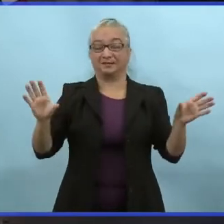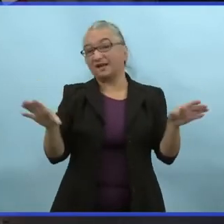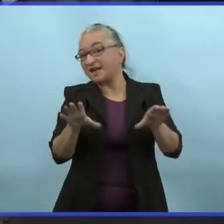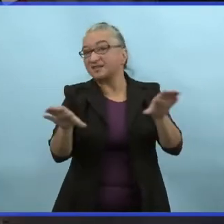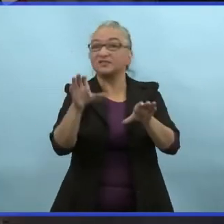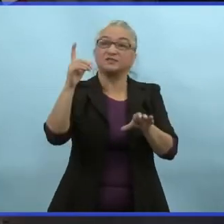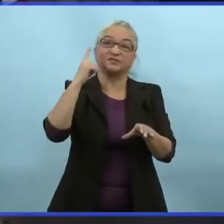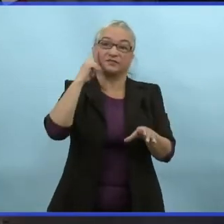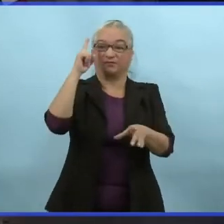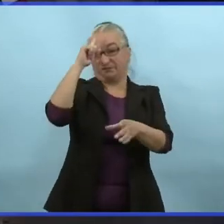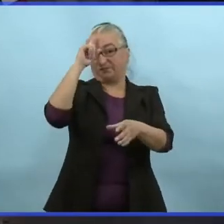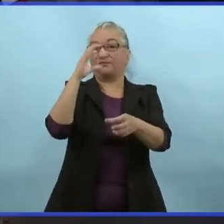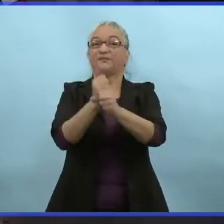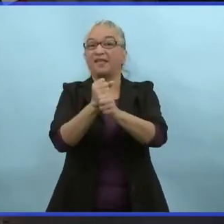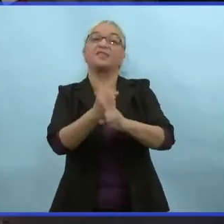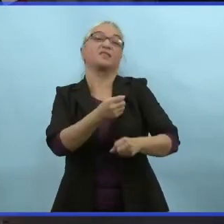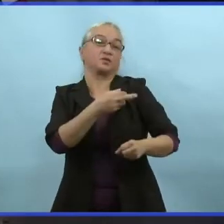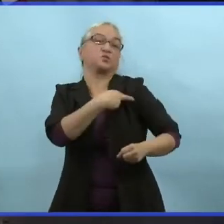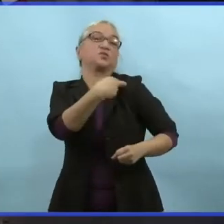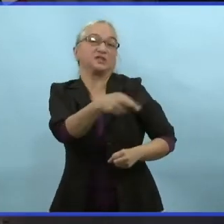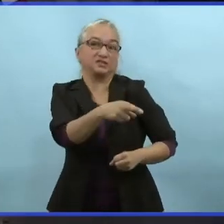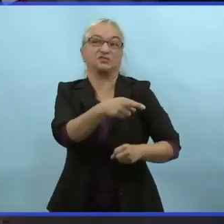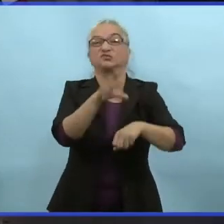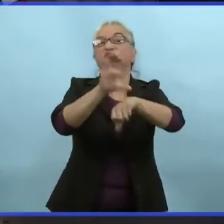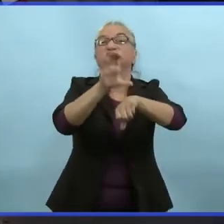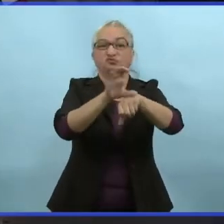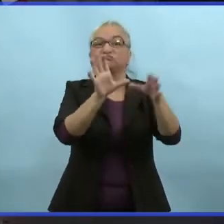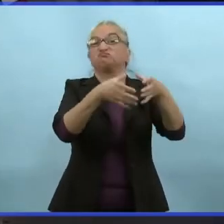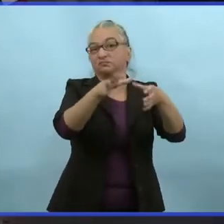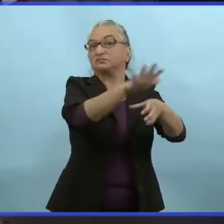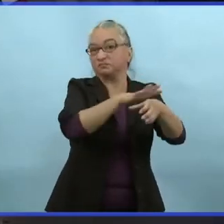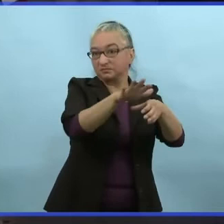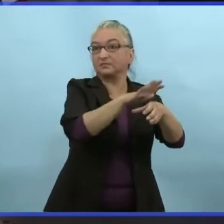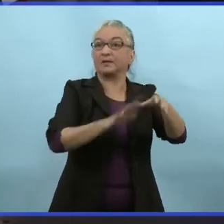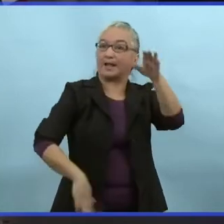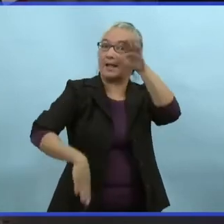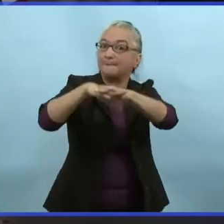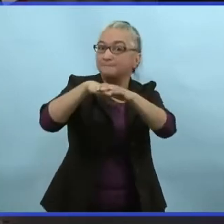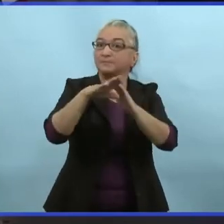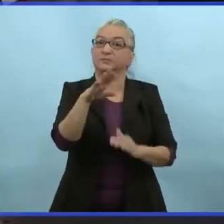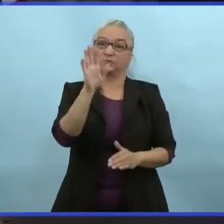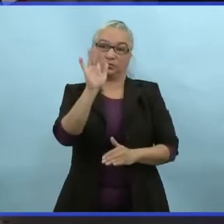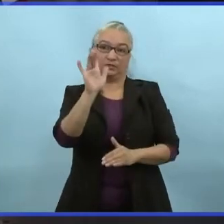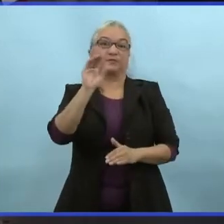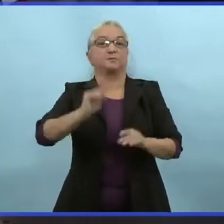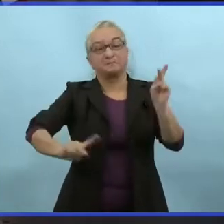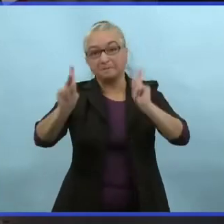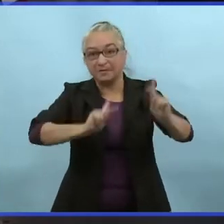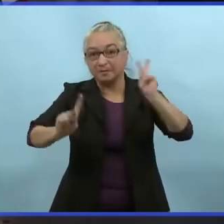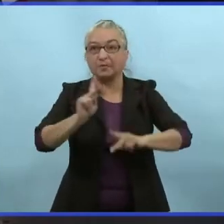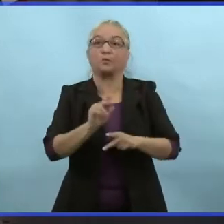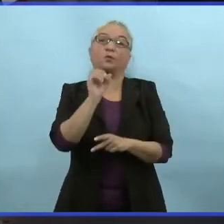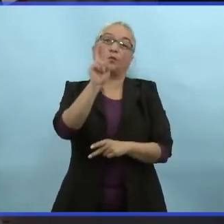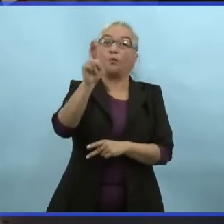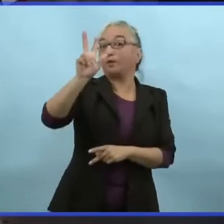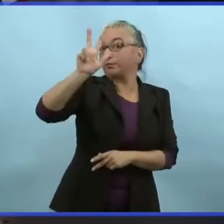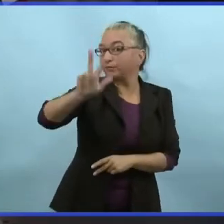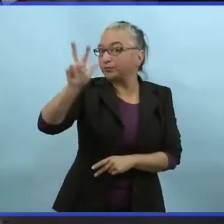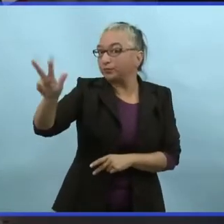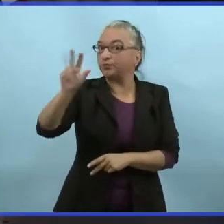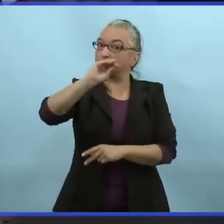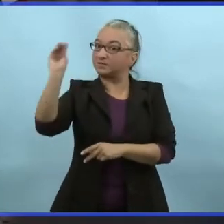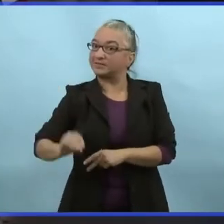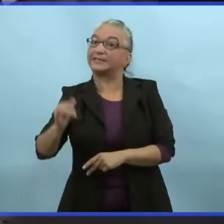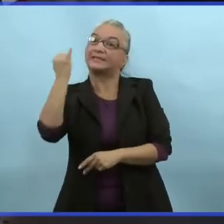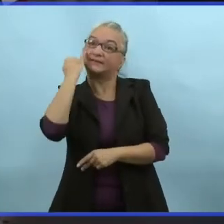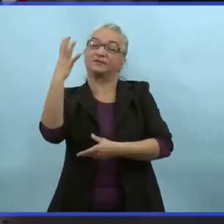Au niveau des rassemblements religieux, c'est 25 personnes ou 33% selon le chiffre le plus grand. Ça comprend